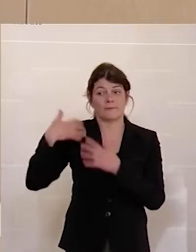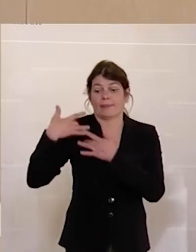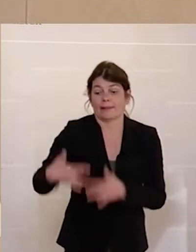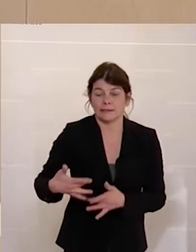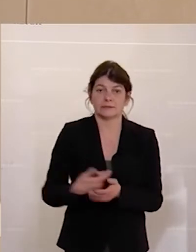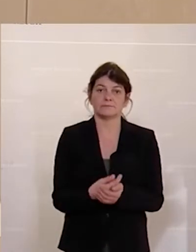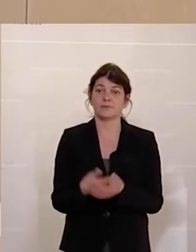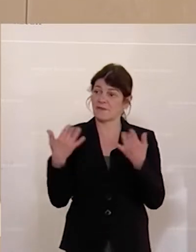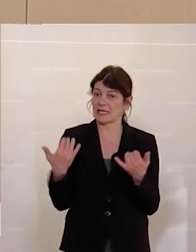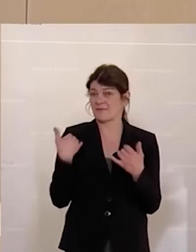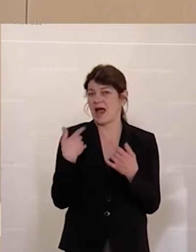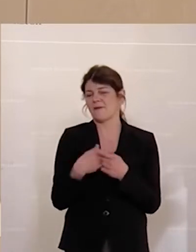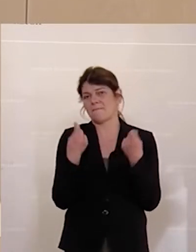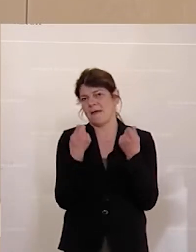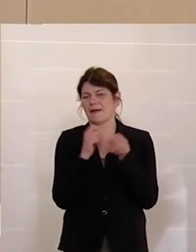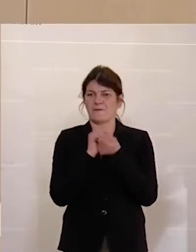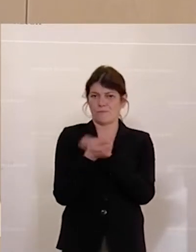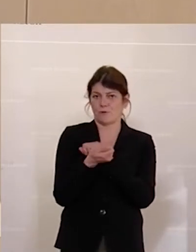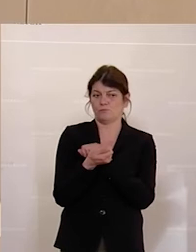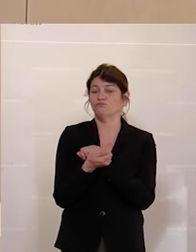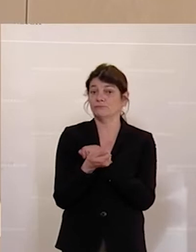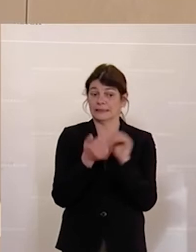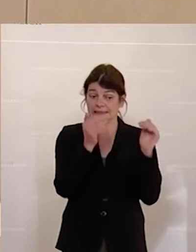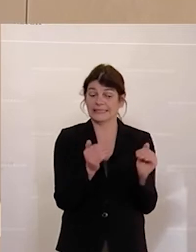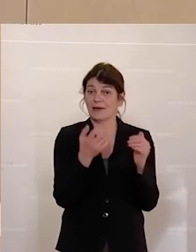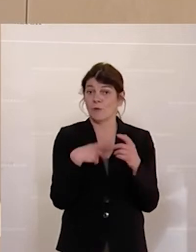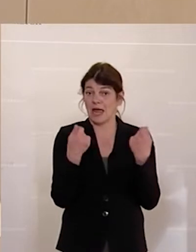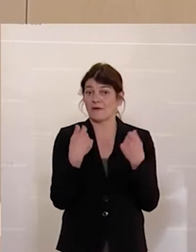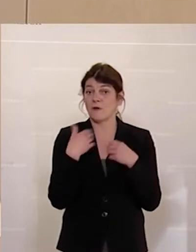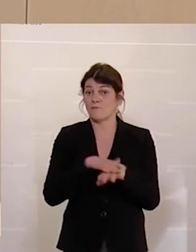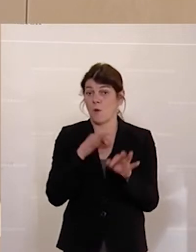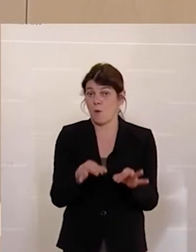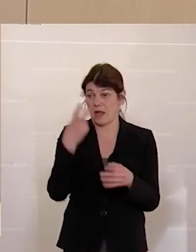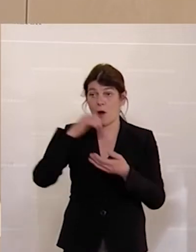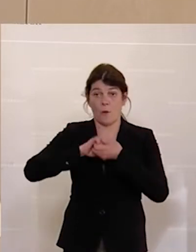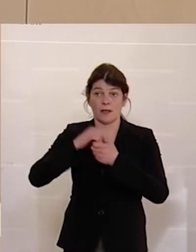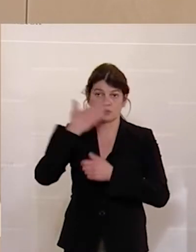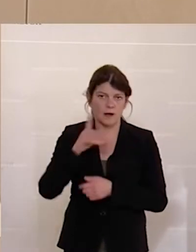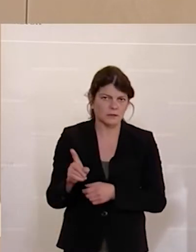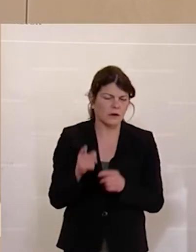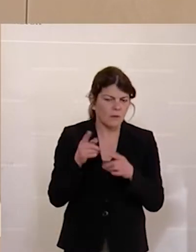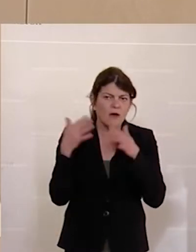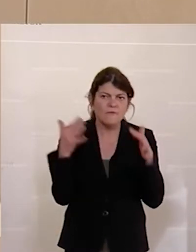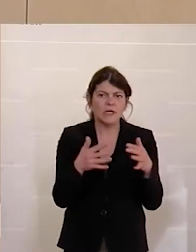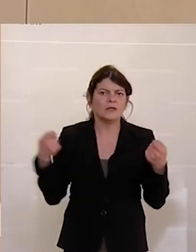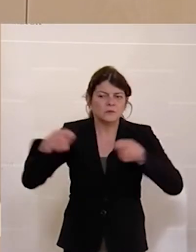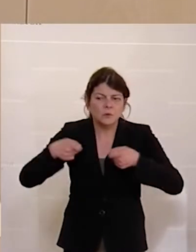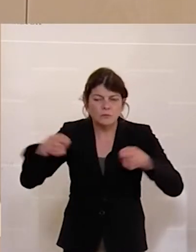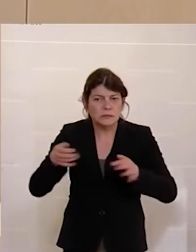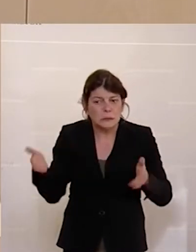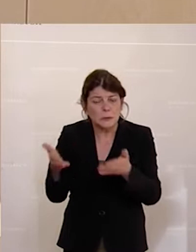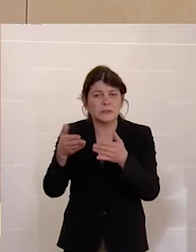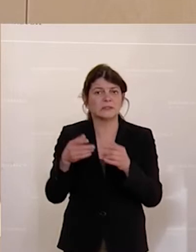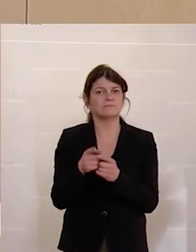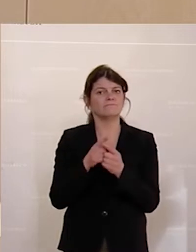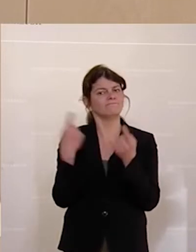ein bisschen eine Tarifreform. Wir finden die Senkung der Tarife übrigens gut, Kollege Schwarz. Aber es ist vor allem ganz viel Subventionspopulismus